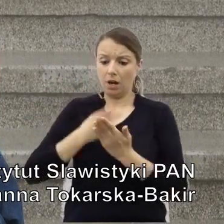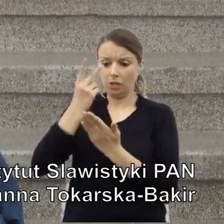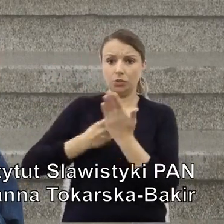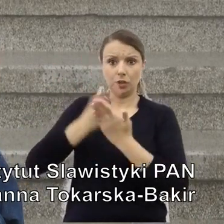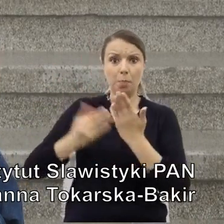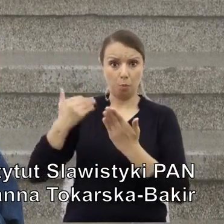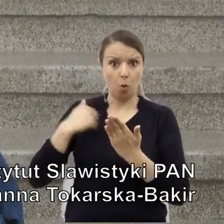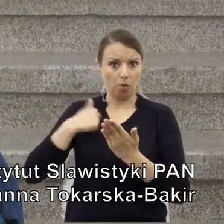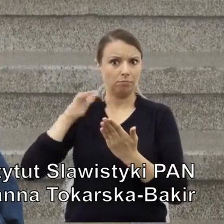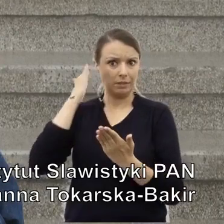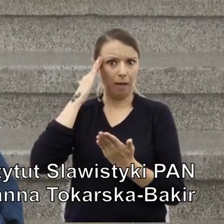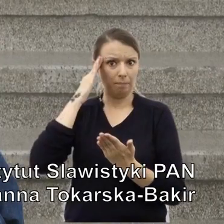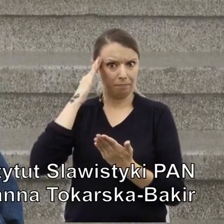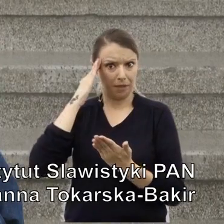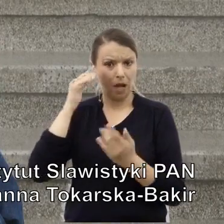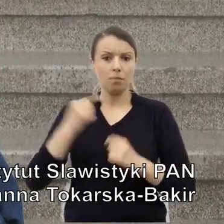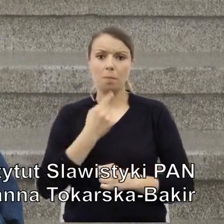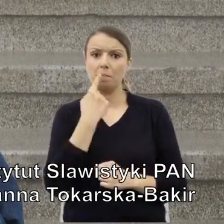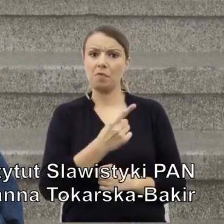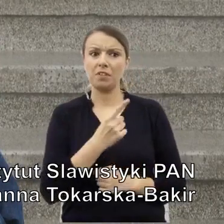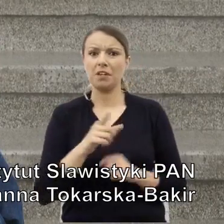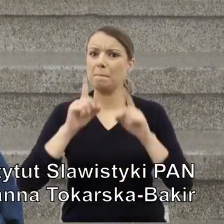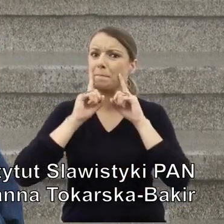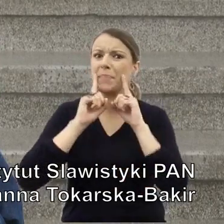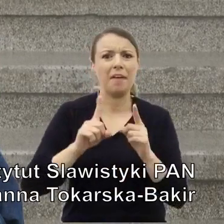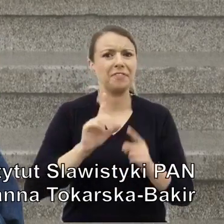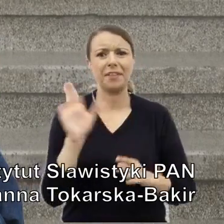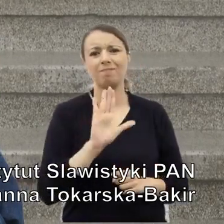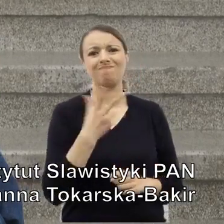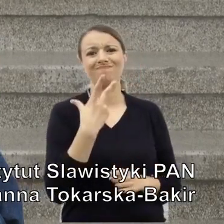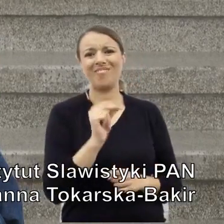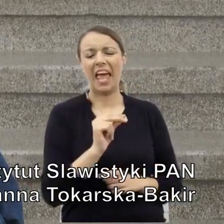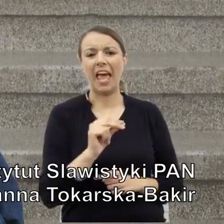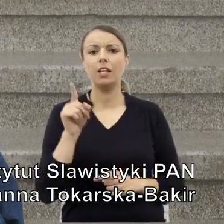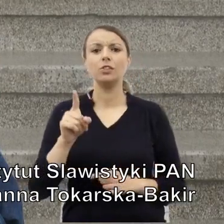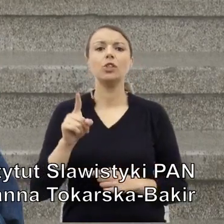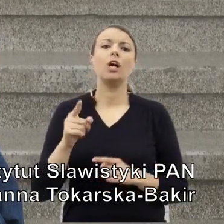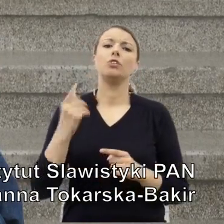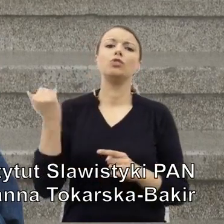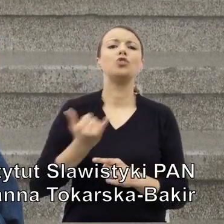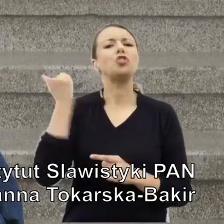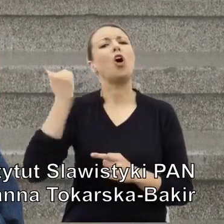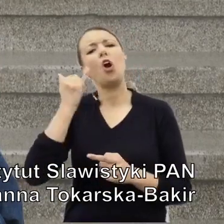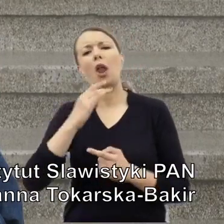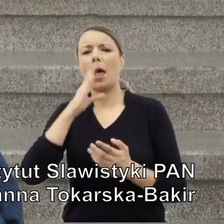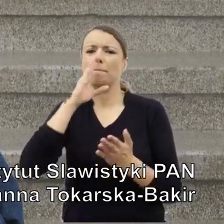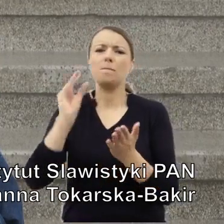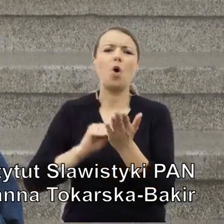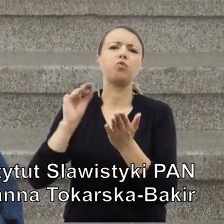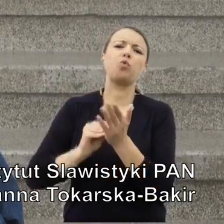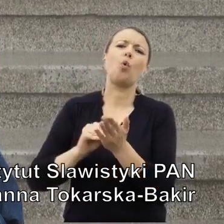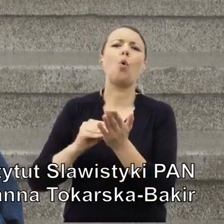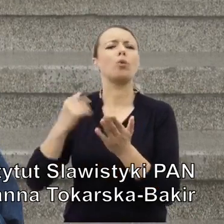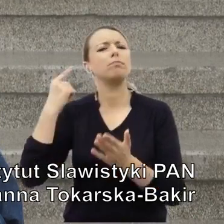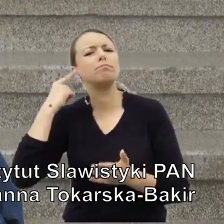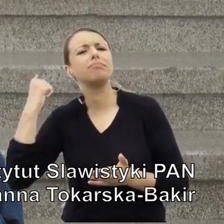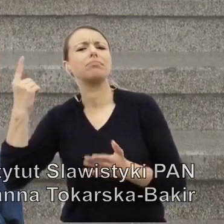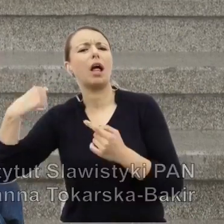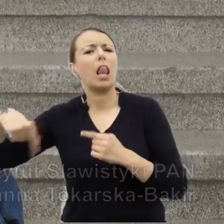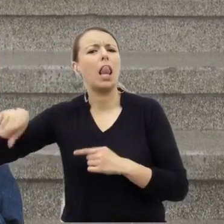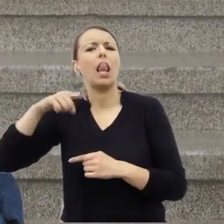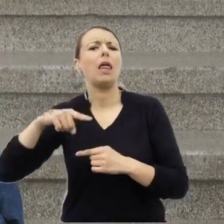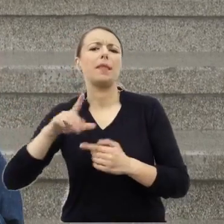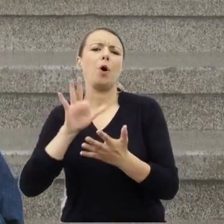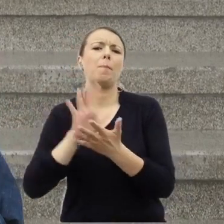jest prawdą chętnie powtarzana opinia, że te wyroki zapadły bezpodstawnie.